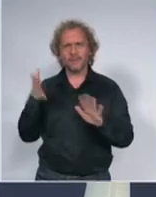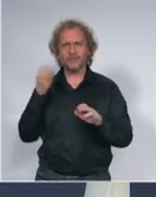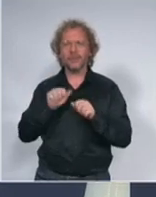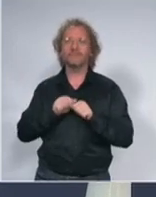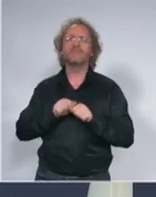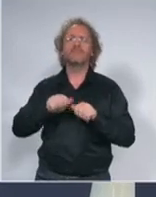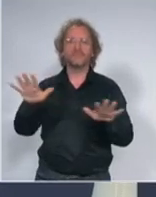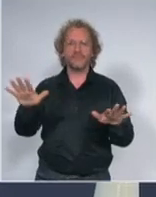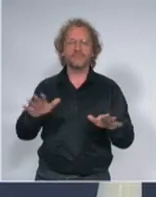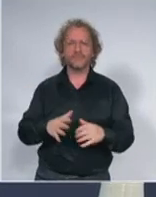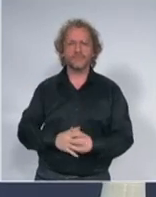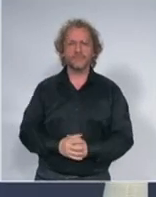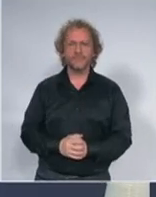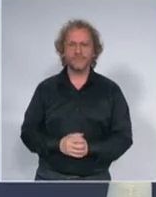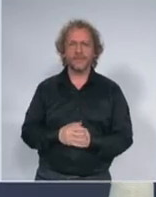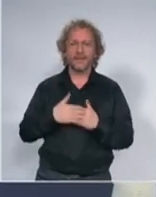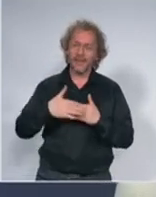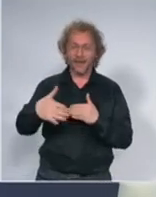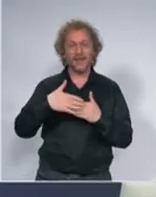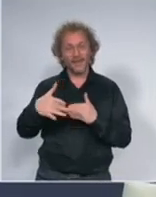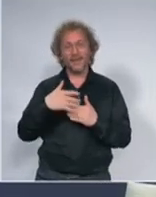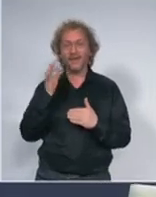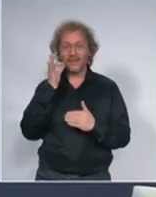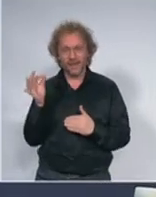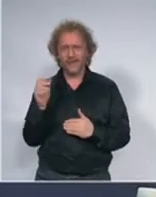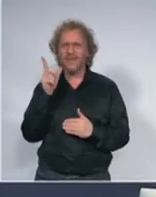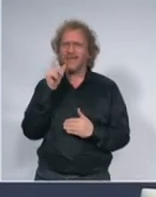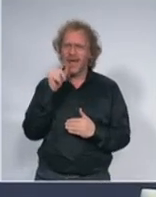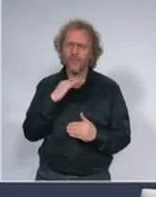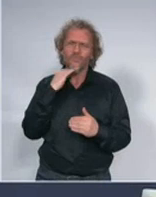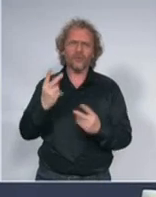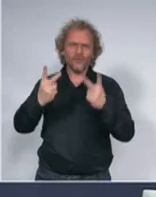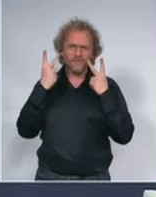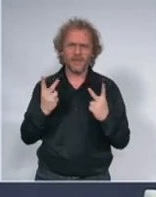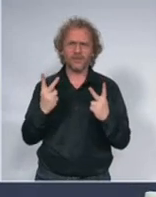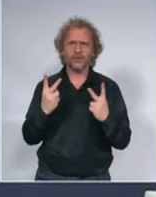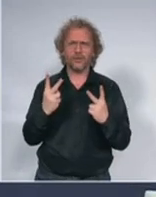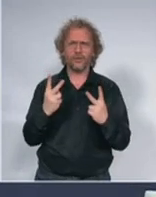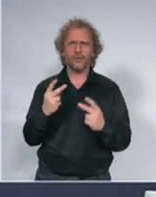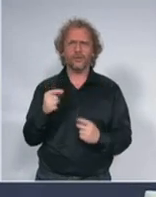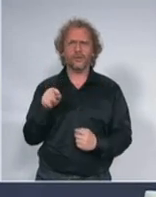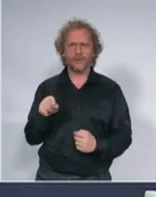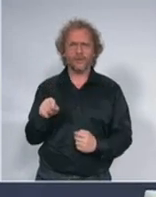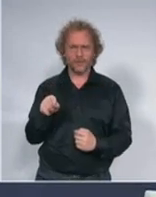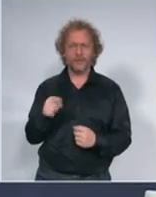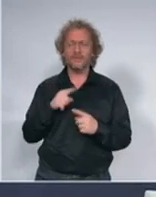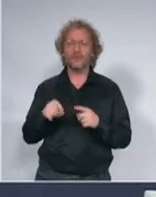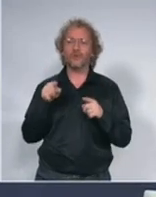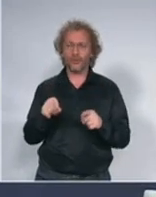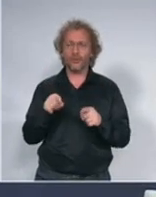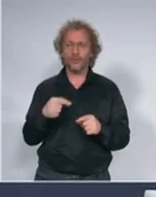da su naredni dani izuzetno, izuzetno važni, zbog čega mi je drago da smo